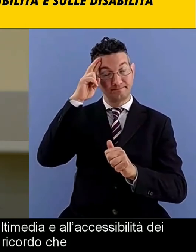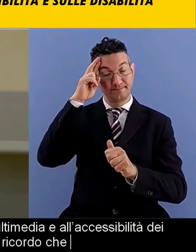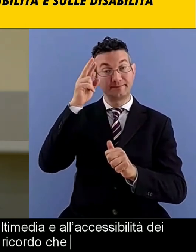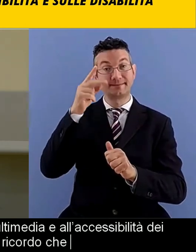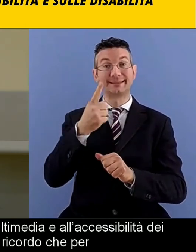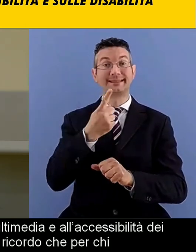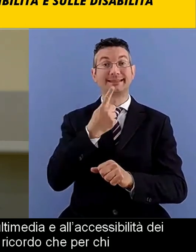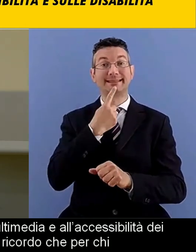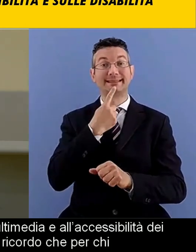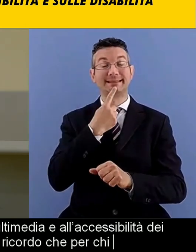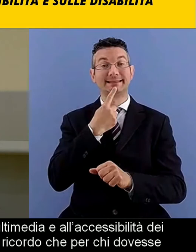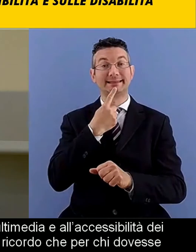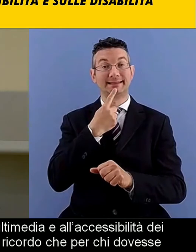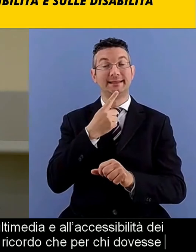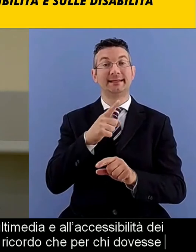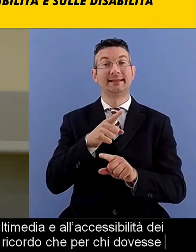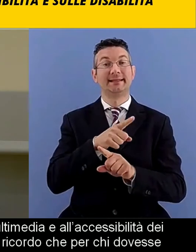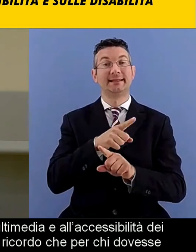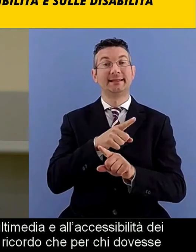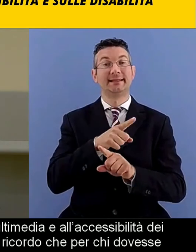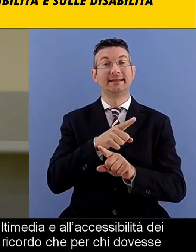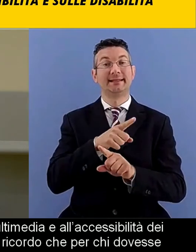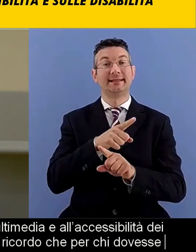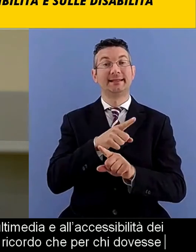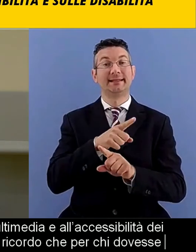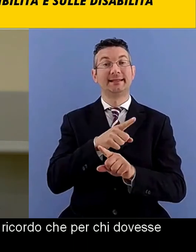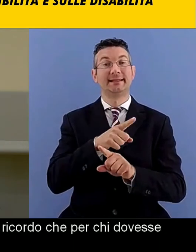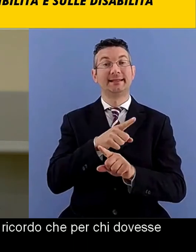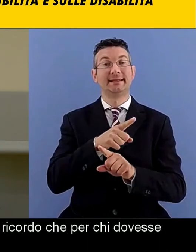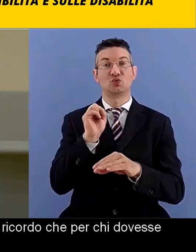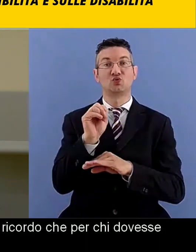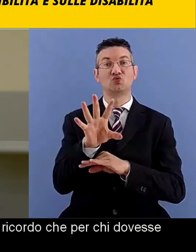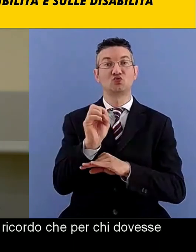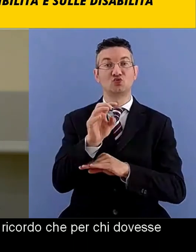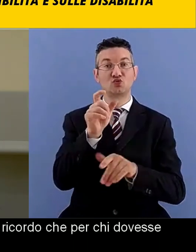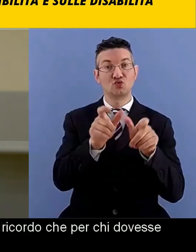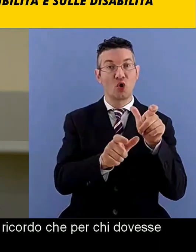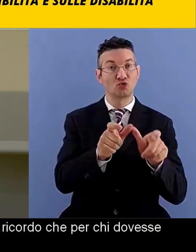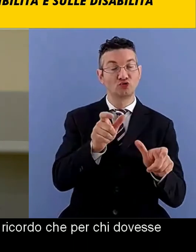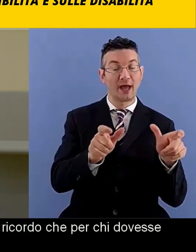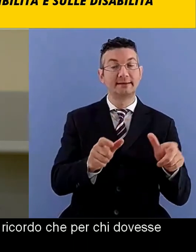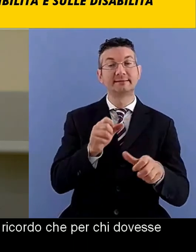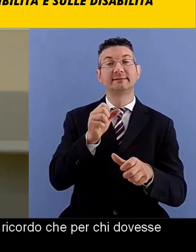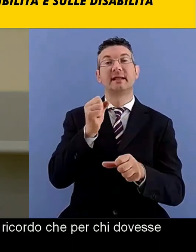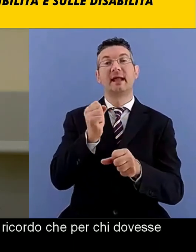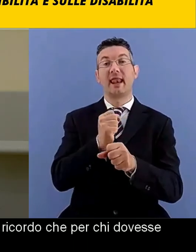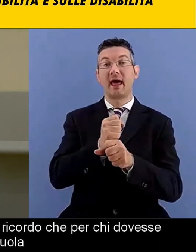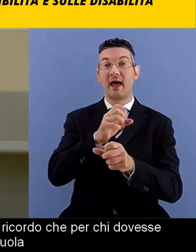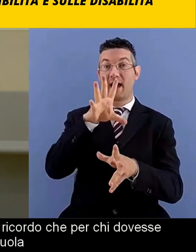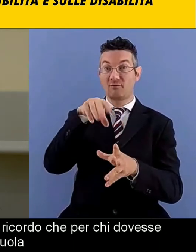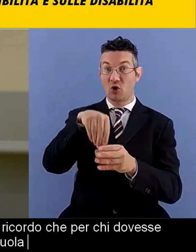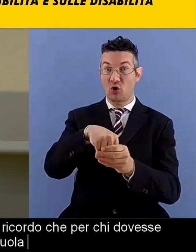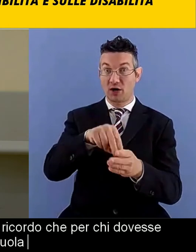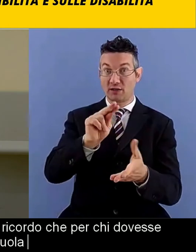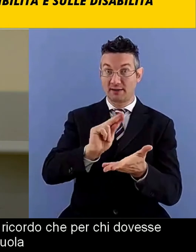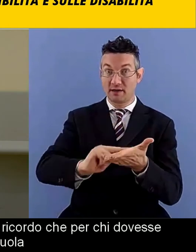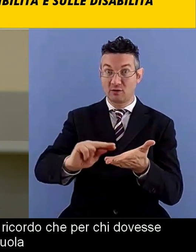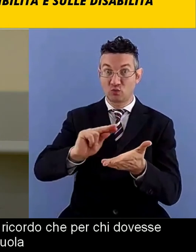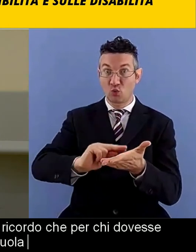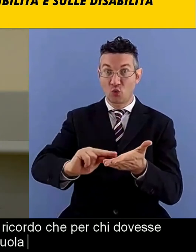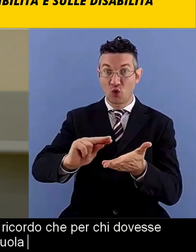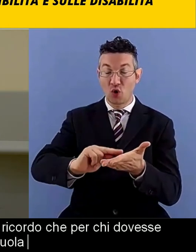essere un docente una persona che lavora nella scuola si può